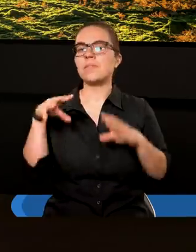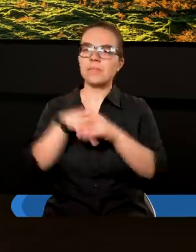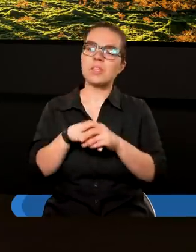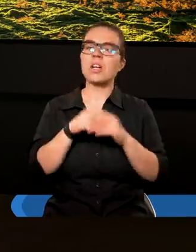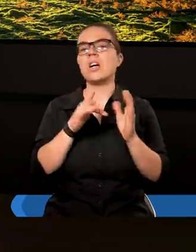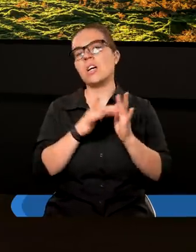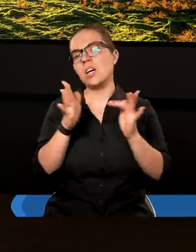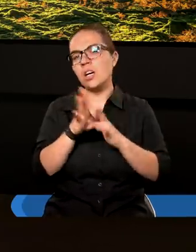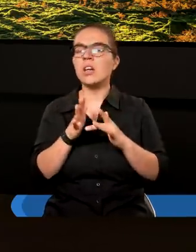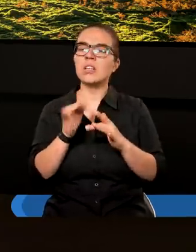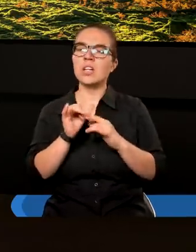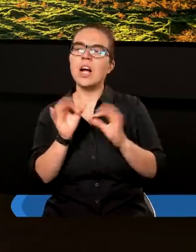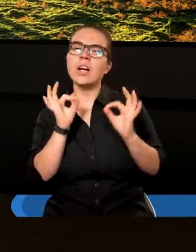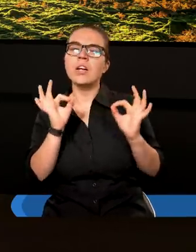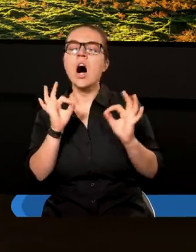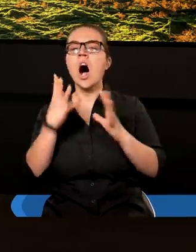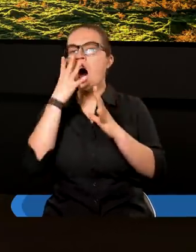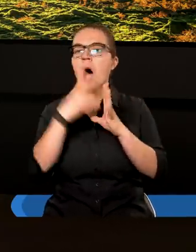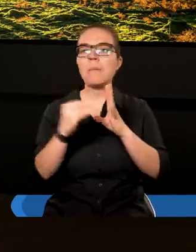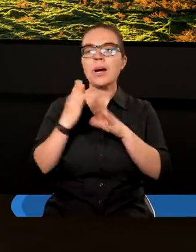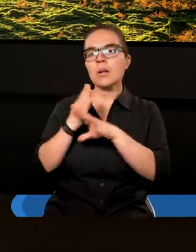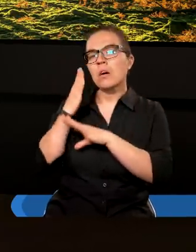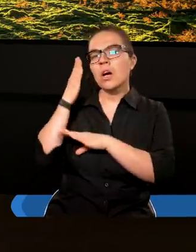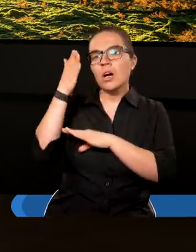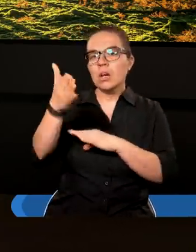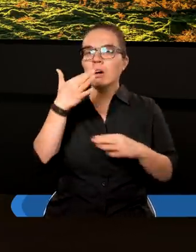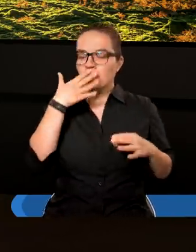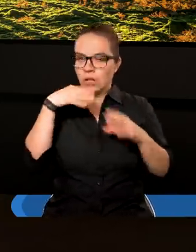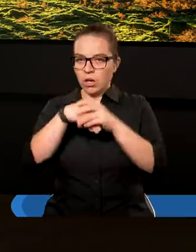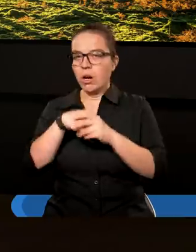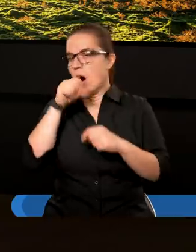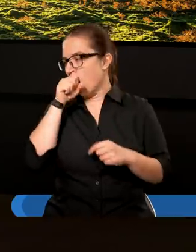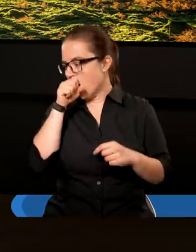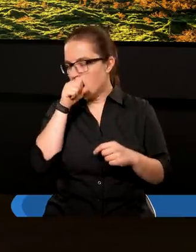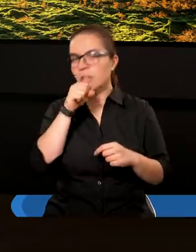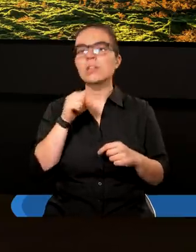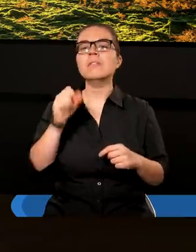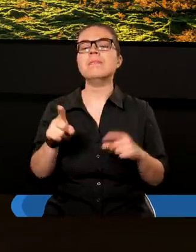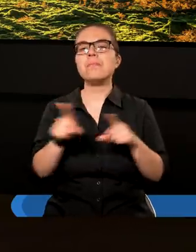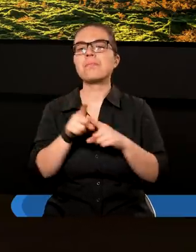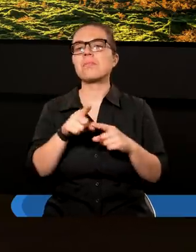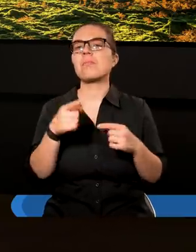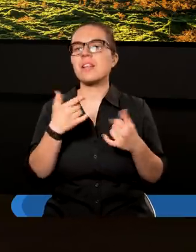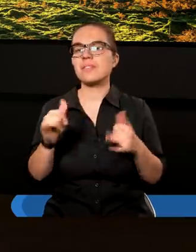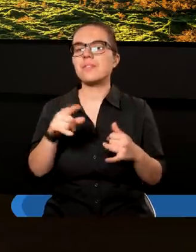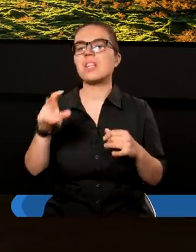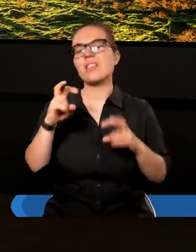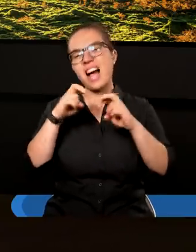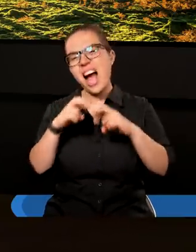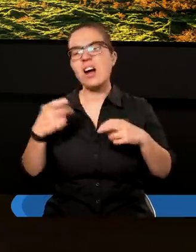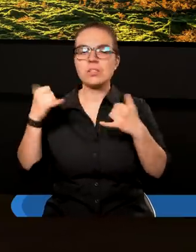Chrystus maluje pewien obraz przyszłości i tej bliskiej wtedy apostołom, ale również tej ostatecznej, tej